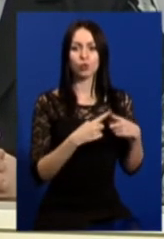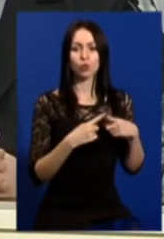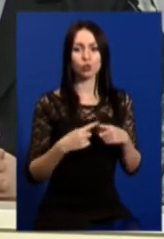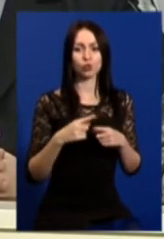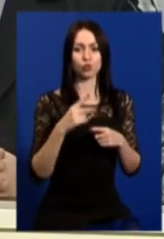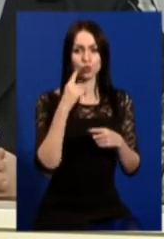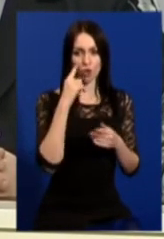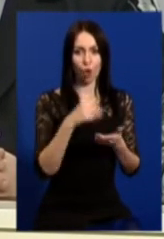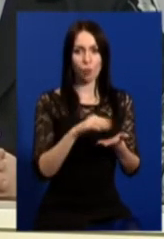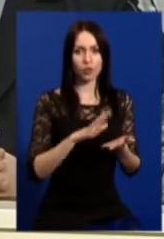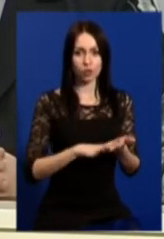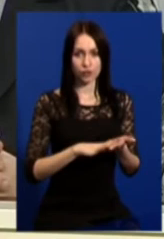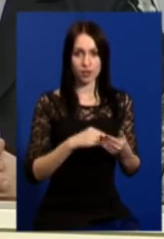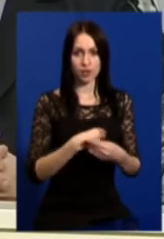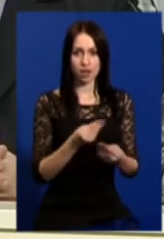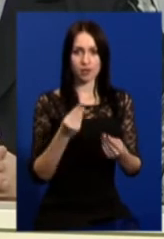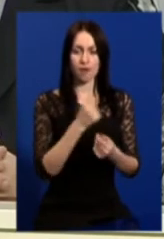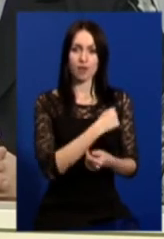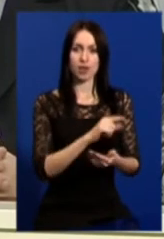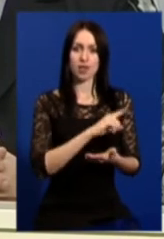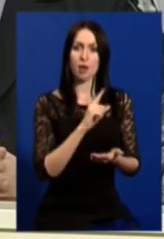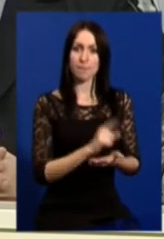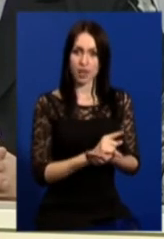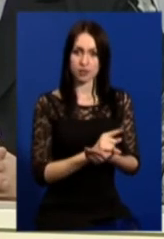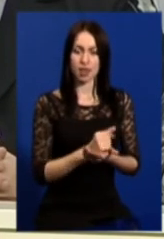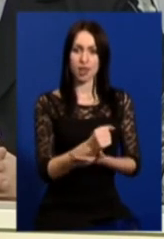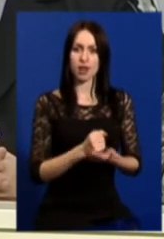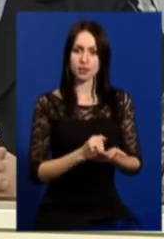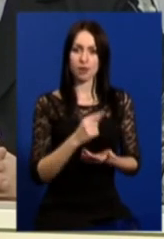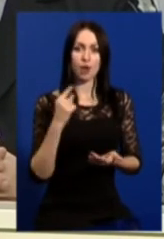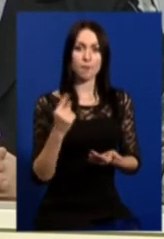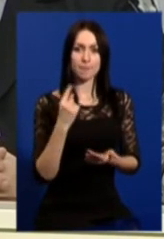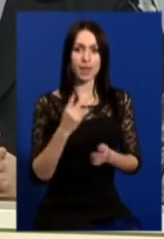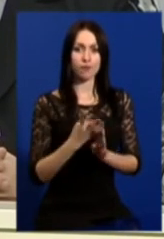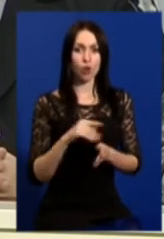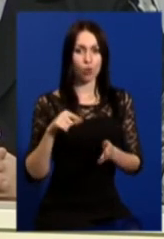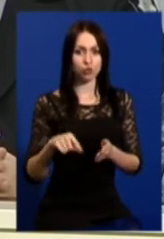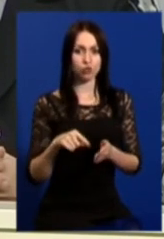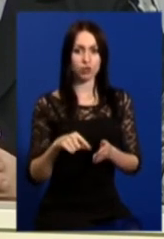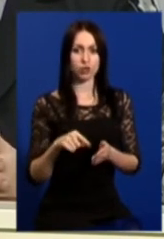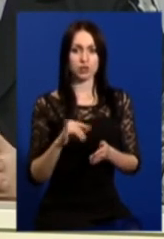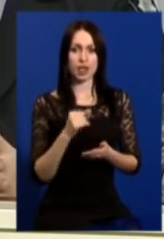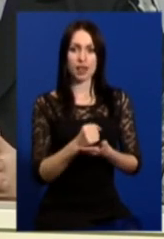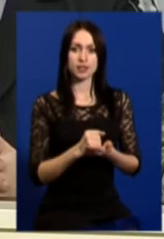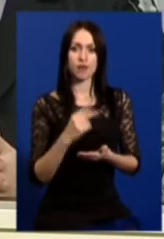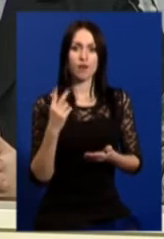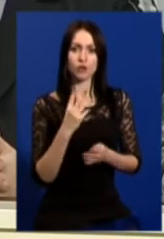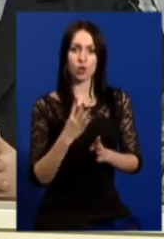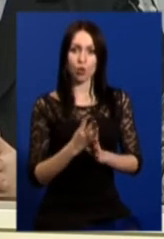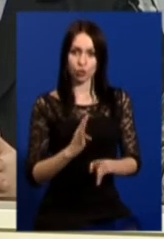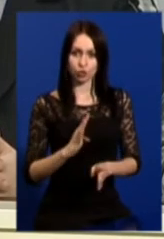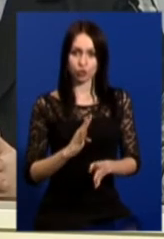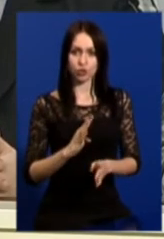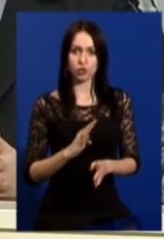облікові дані військовозобов'язаних оперативного резергу першої черги, оперативного резергу другої черги.